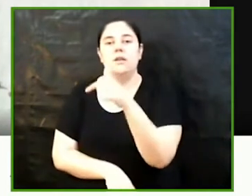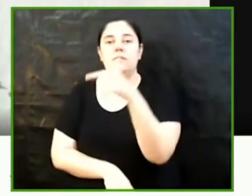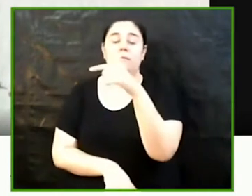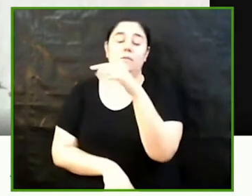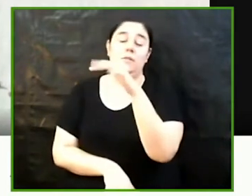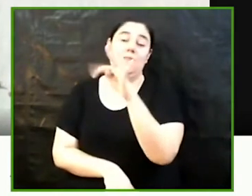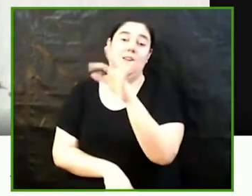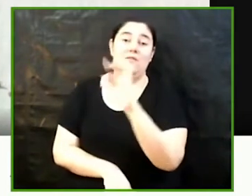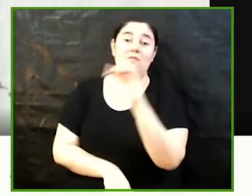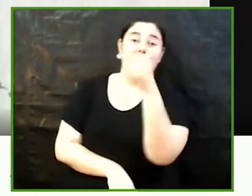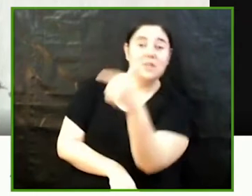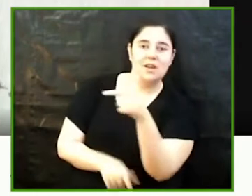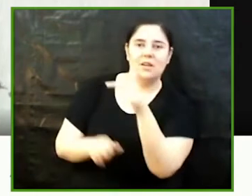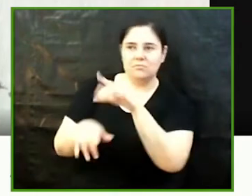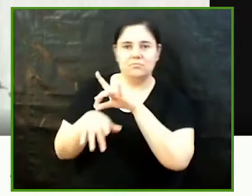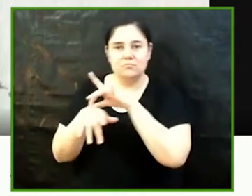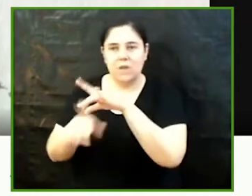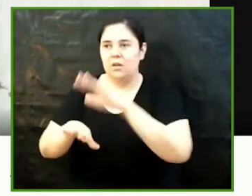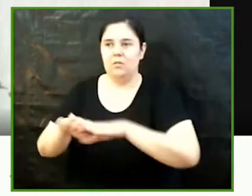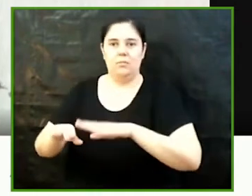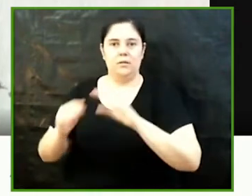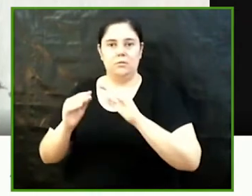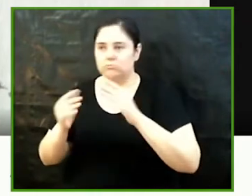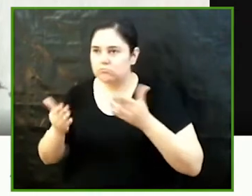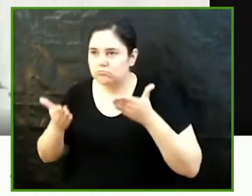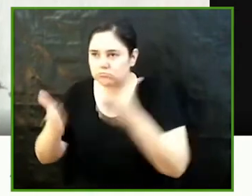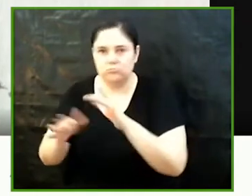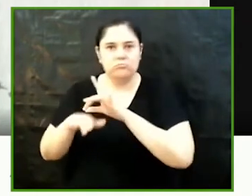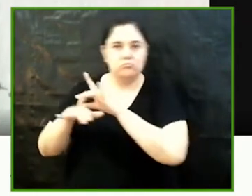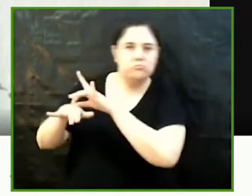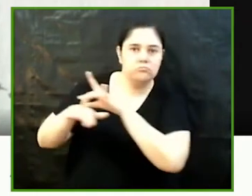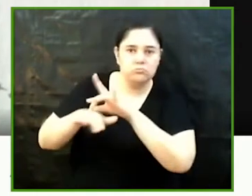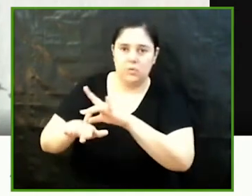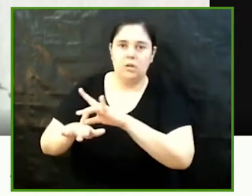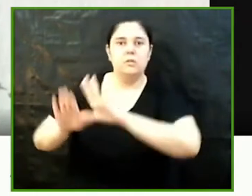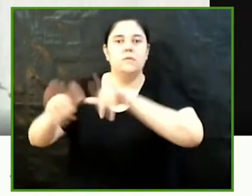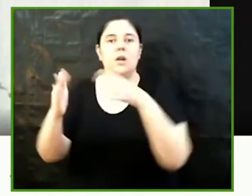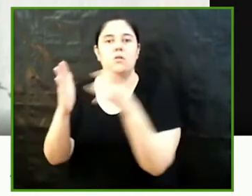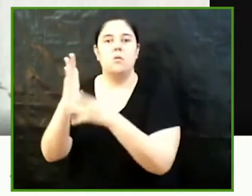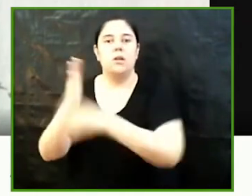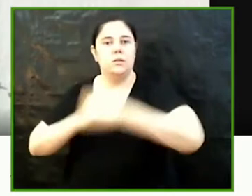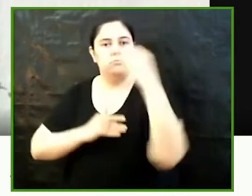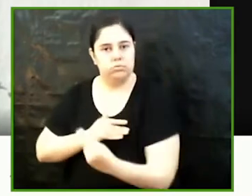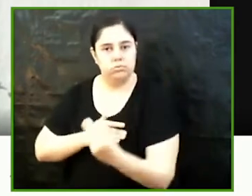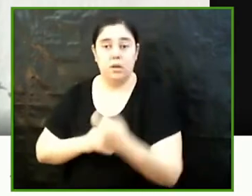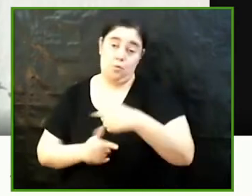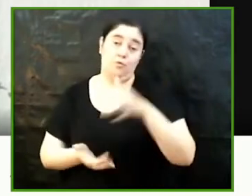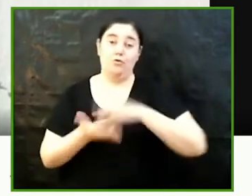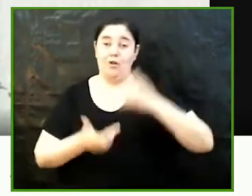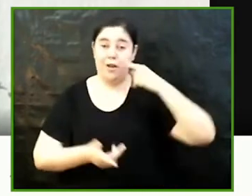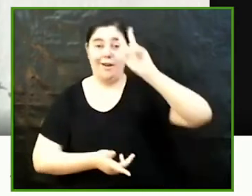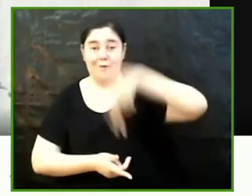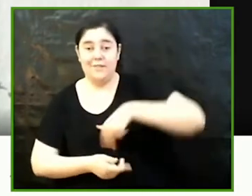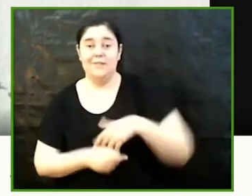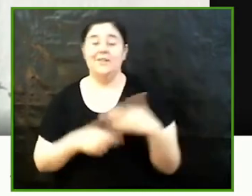que tenen i que avui reconeixem. Per tant, felicitats, en primer